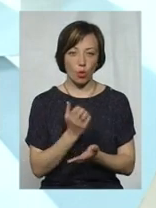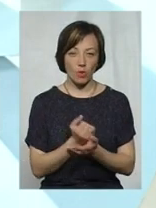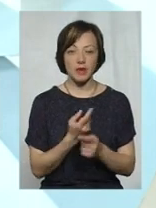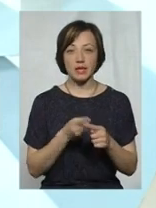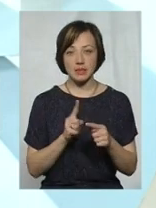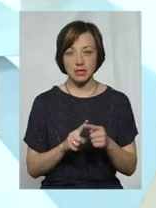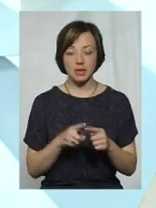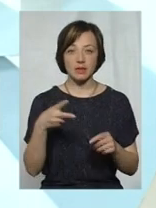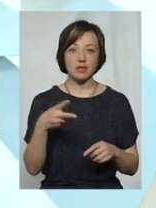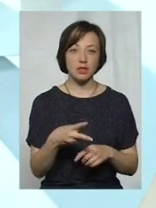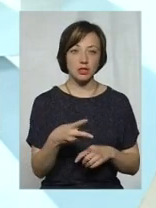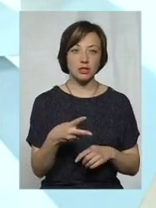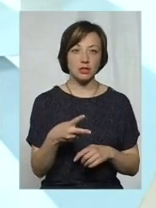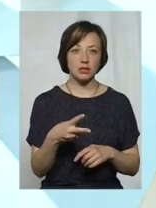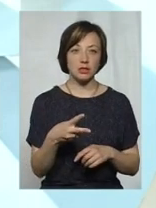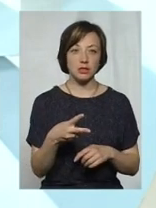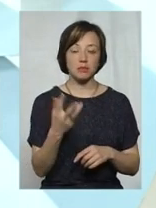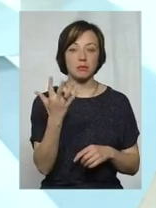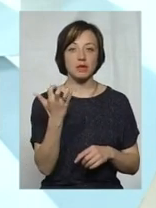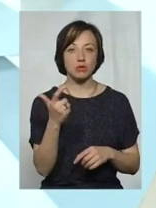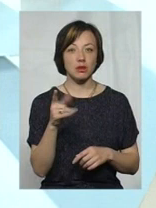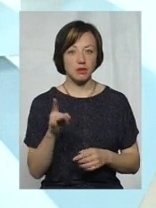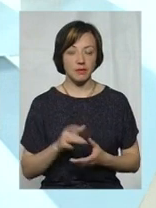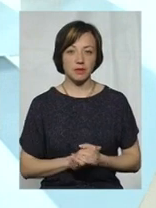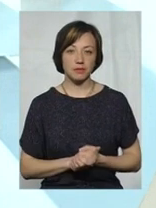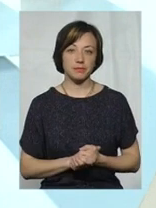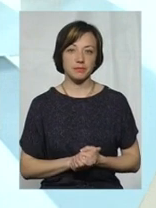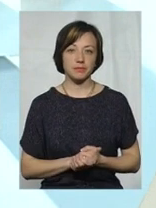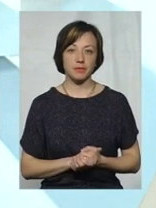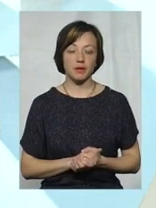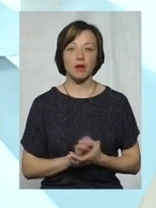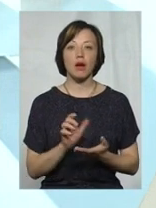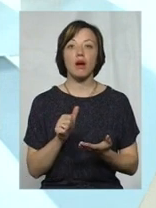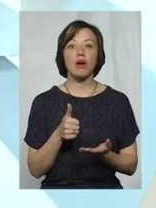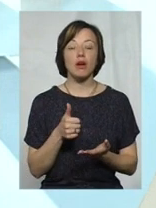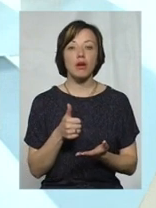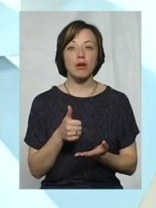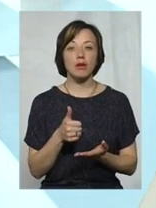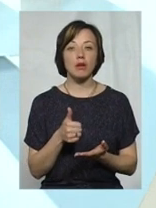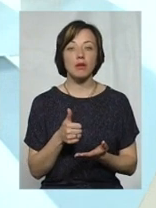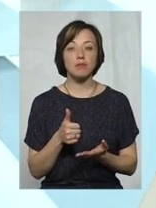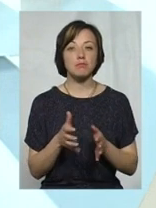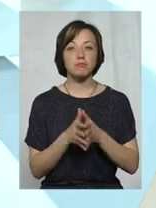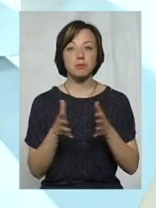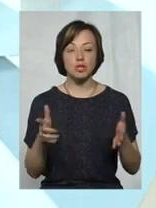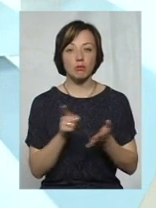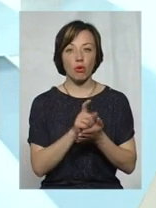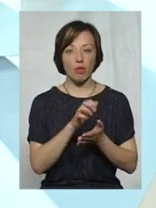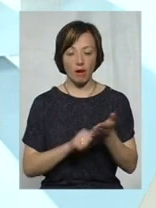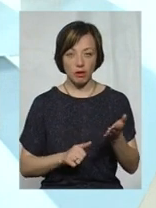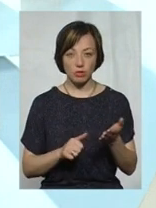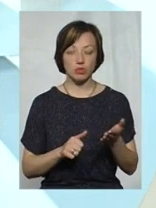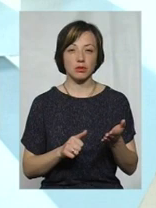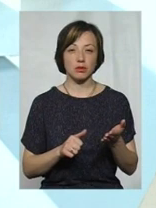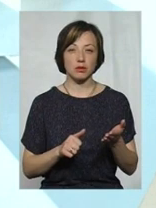це вже буде 2500 гривень. Тобто, найбільший податок з доходів